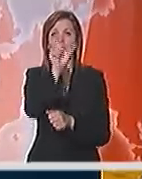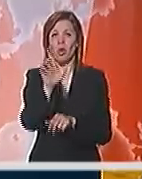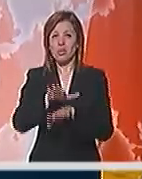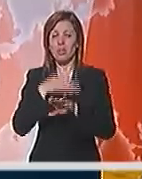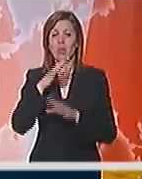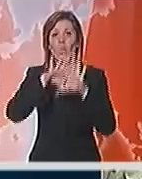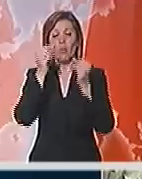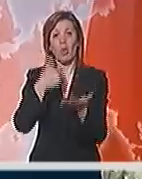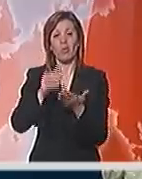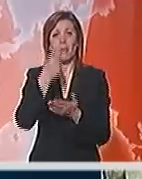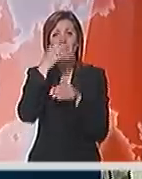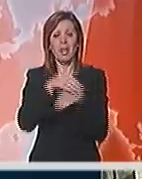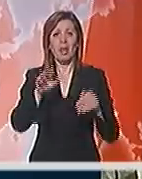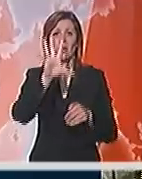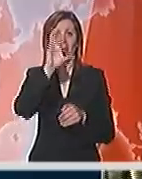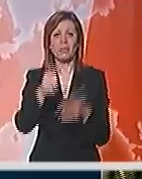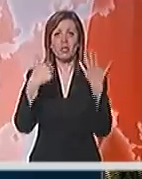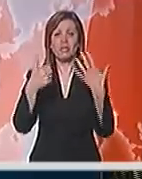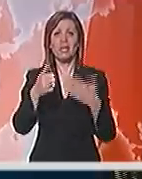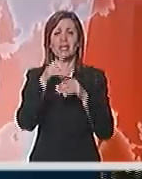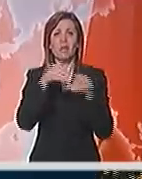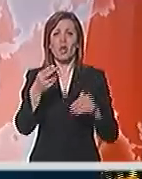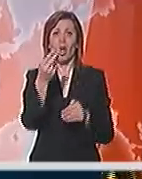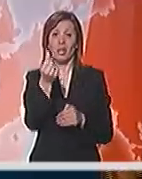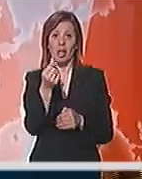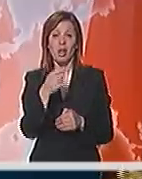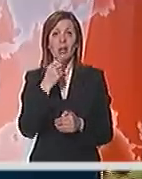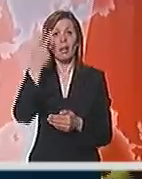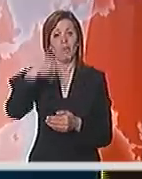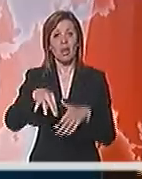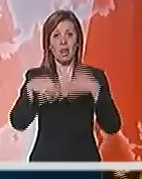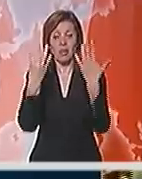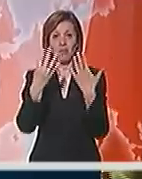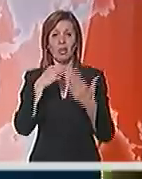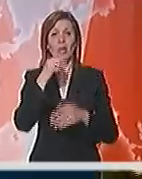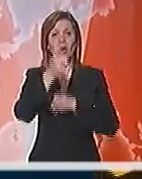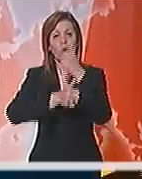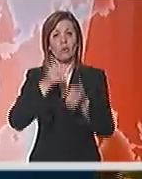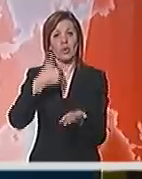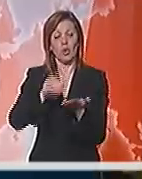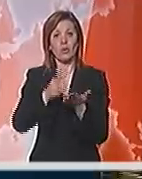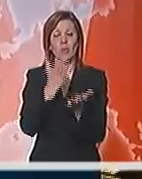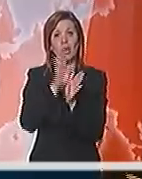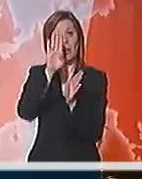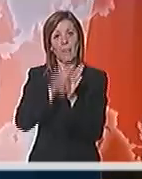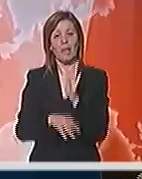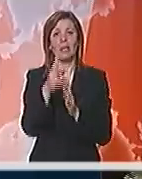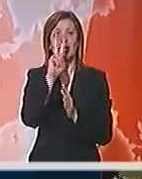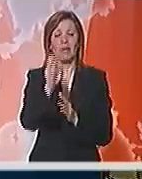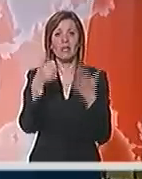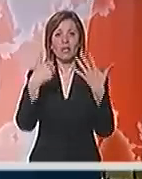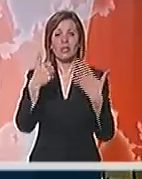ukupno potrošili milijardu 560 miliona dinara, a u 2009. godišnji troškovi su bili niži za